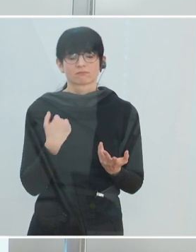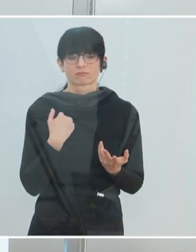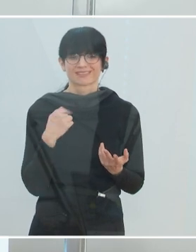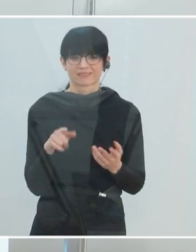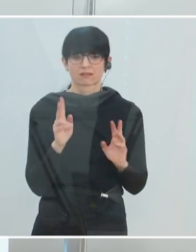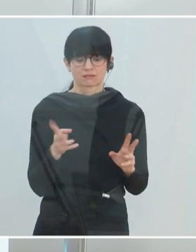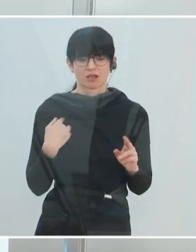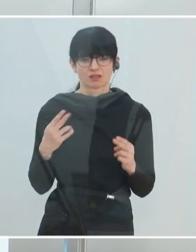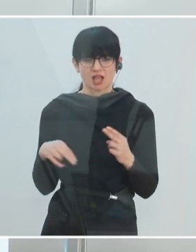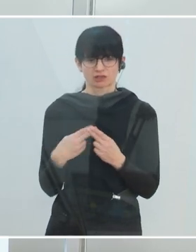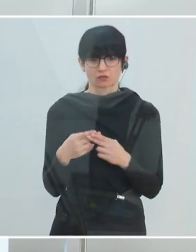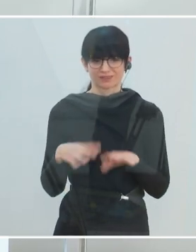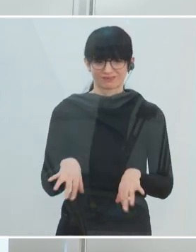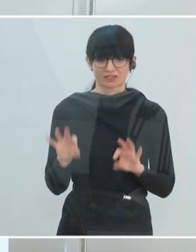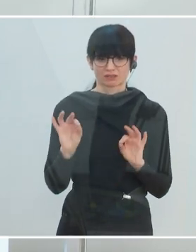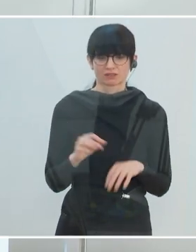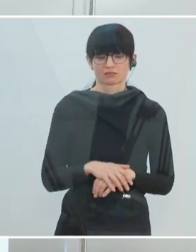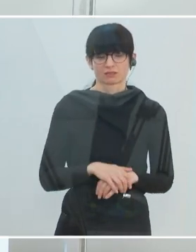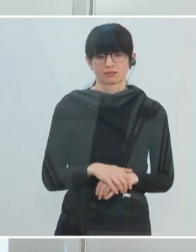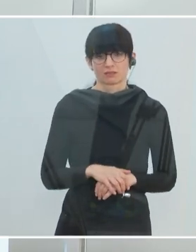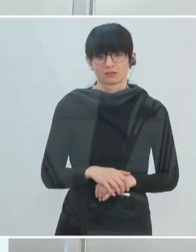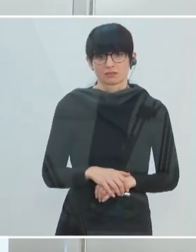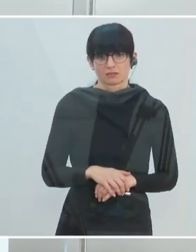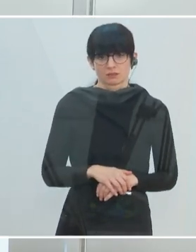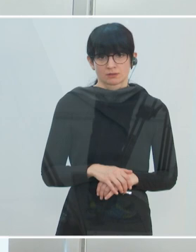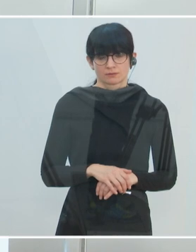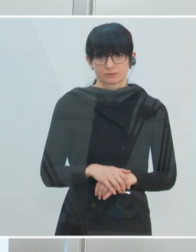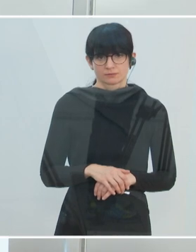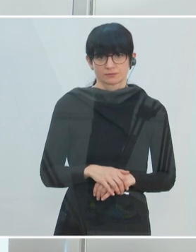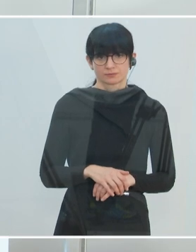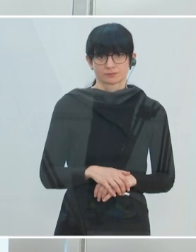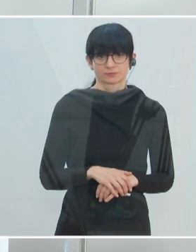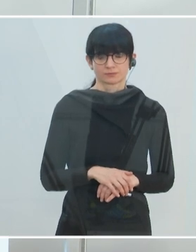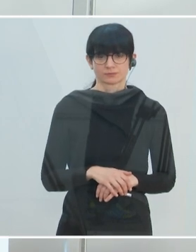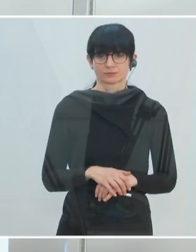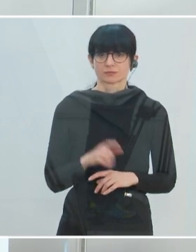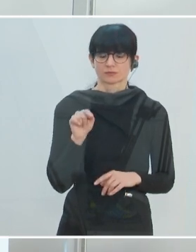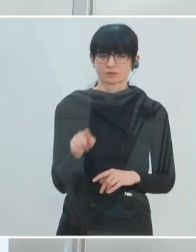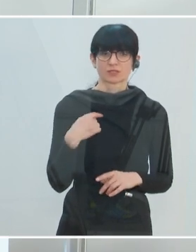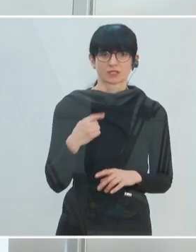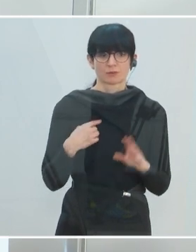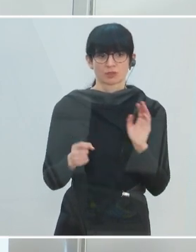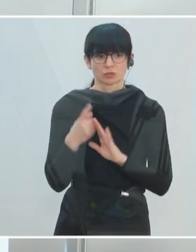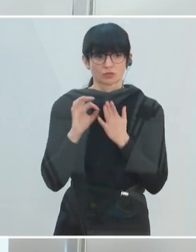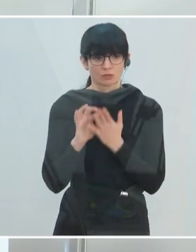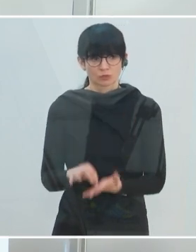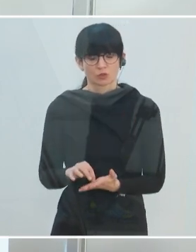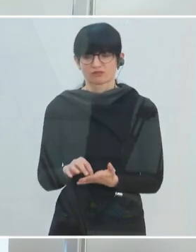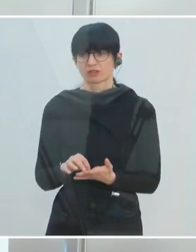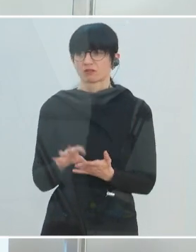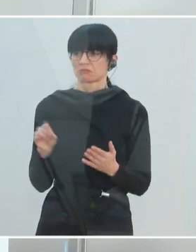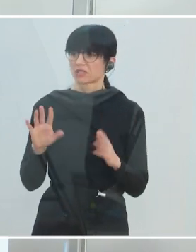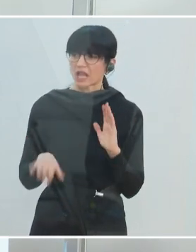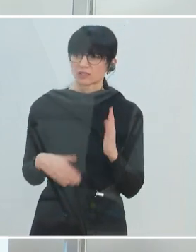reagieren zu können. Heißt einerseits im Bereich von Akutbetroffenen zu handeln, mit